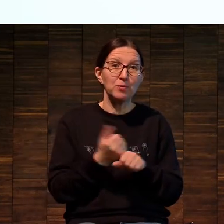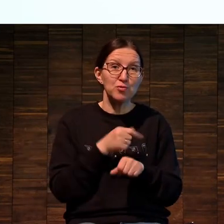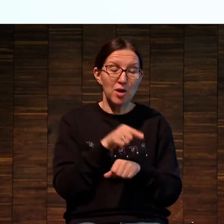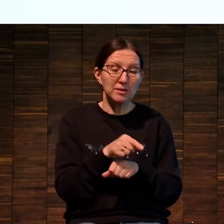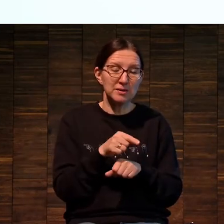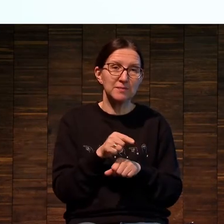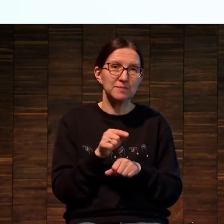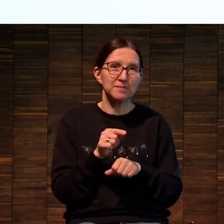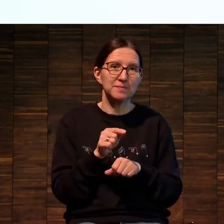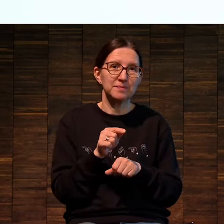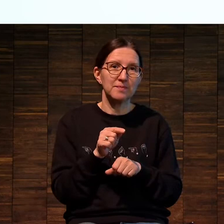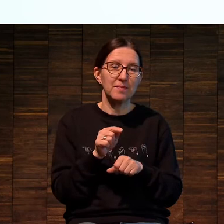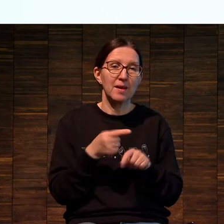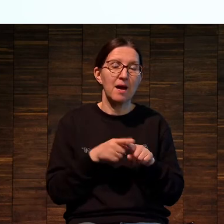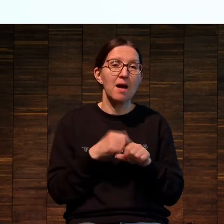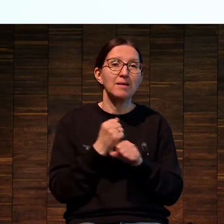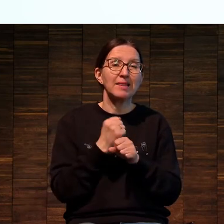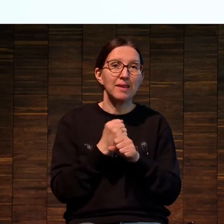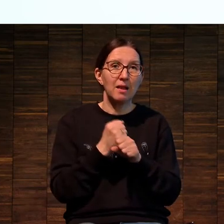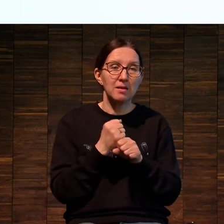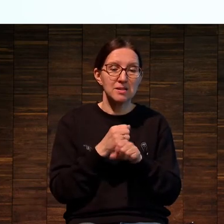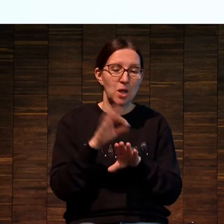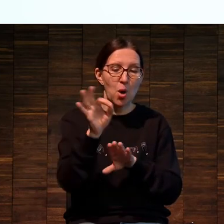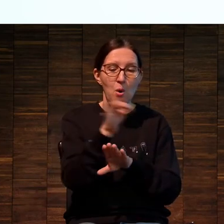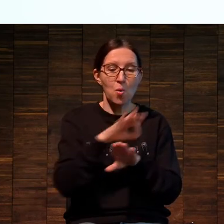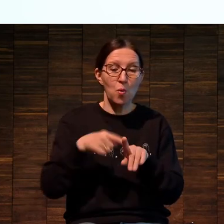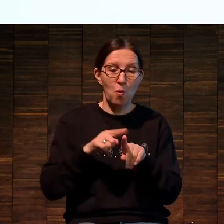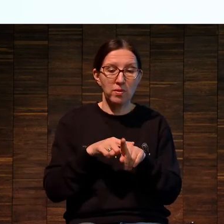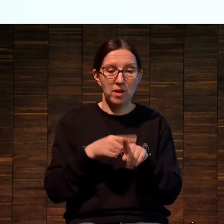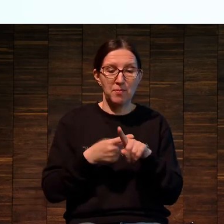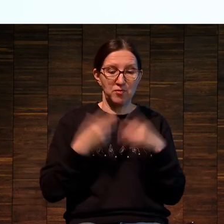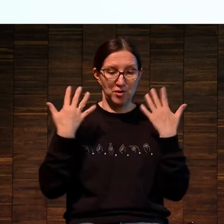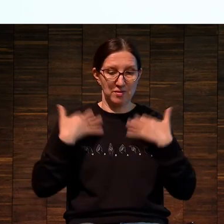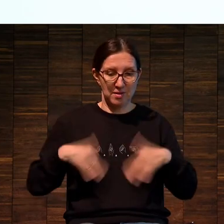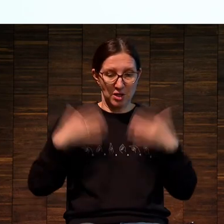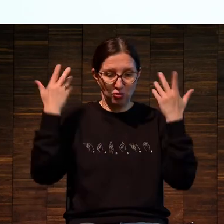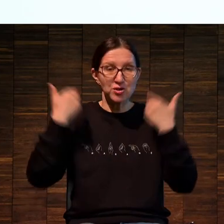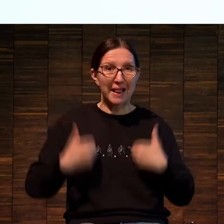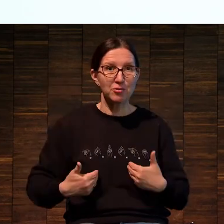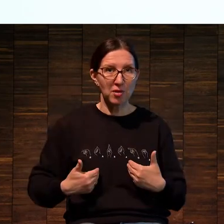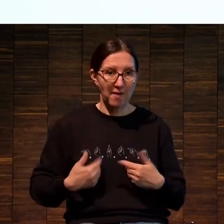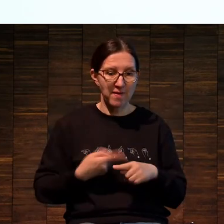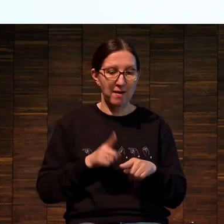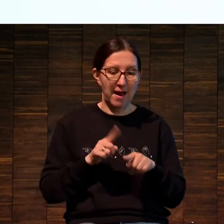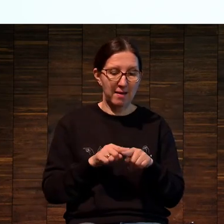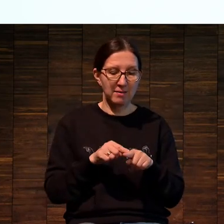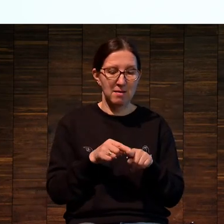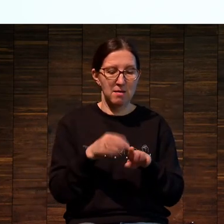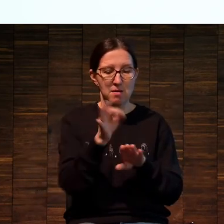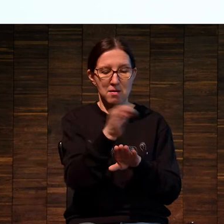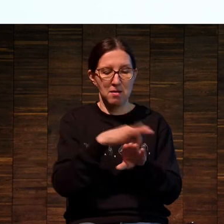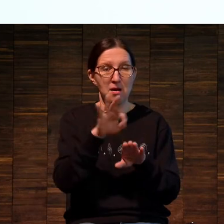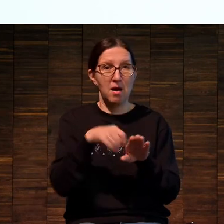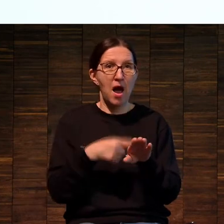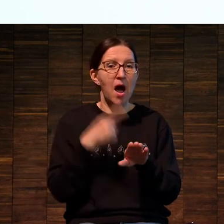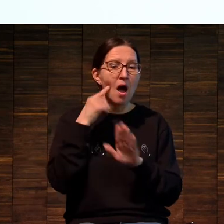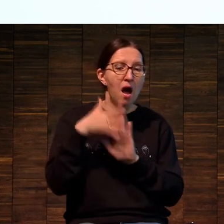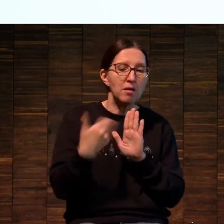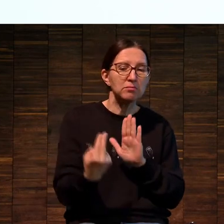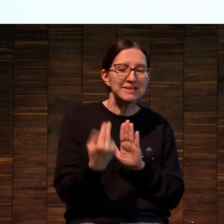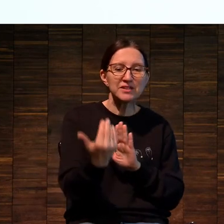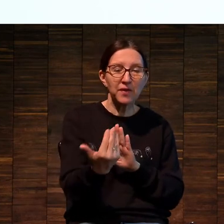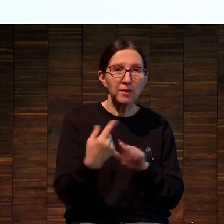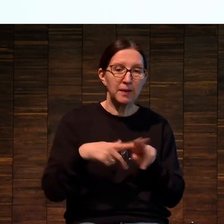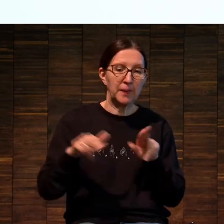делался при помощи глубокой печати, гравюры, а для того, чтобы понять, какого цвета этот наряд,